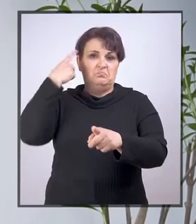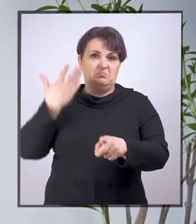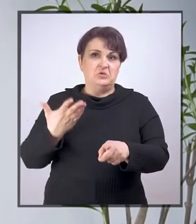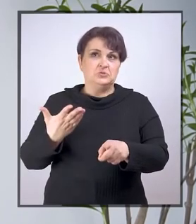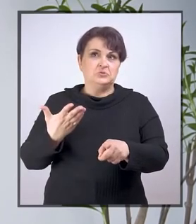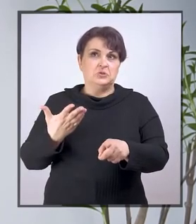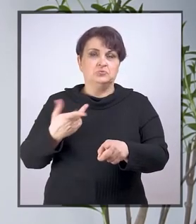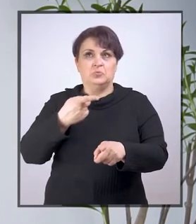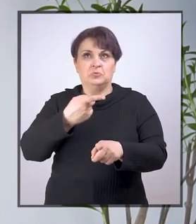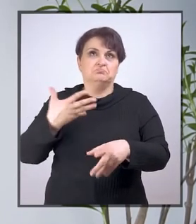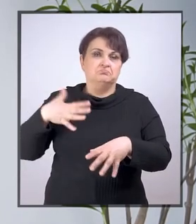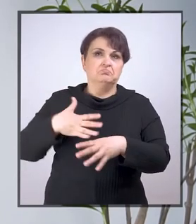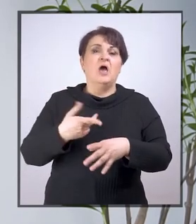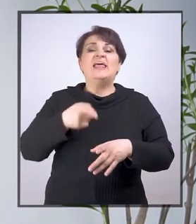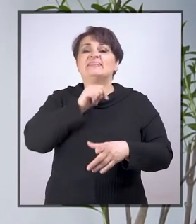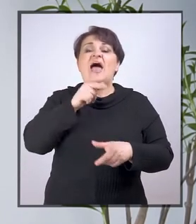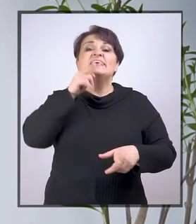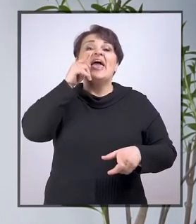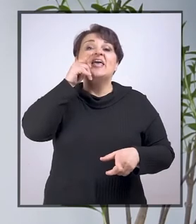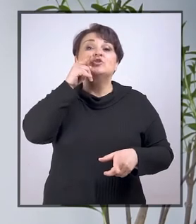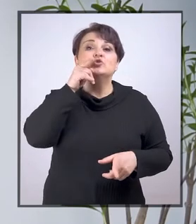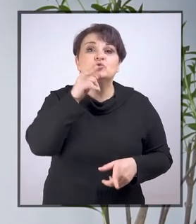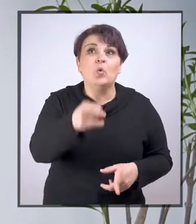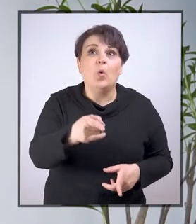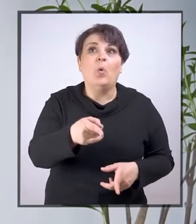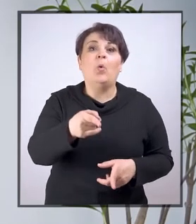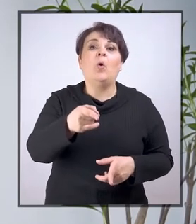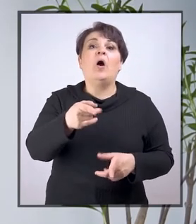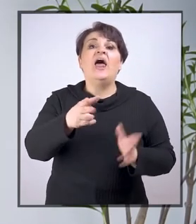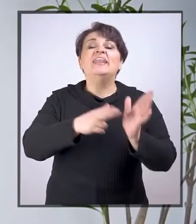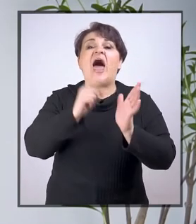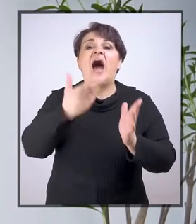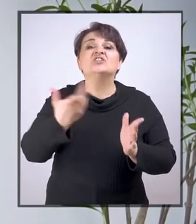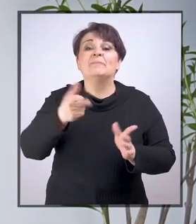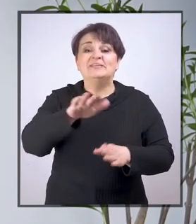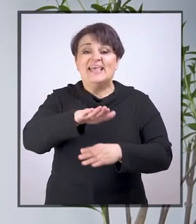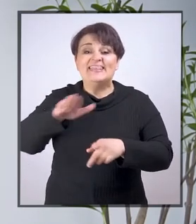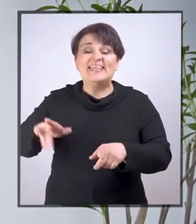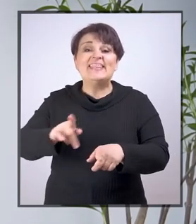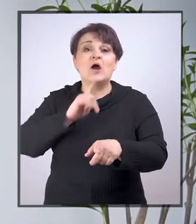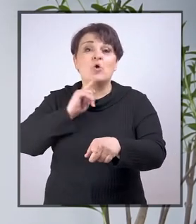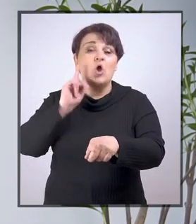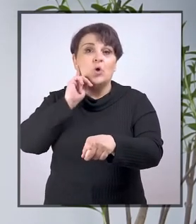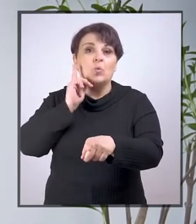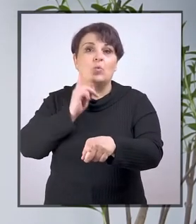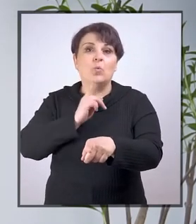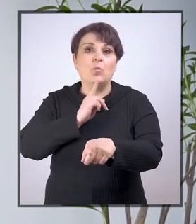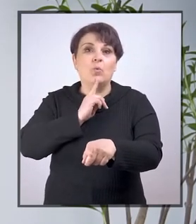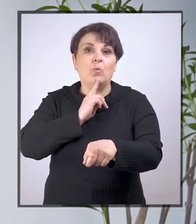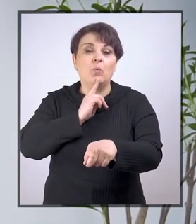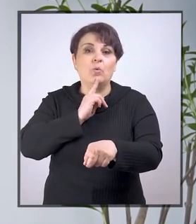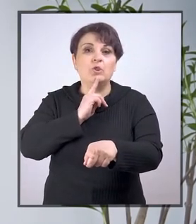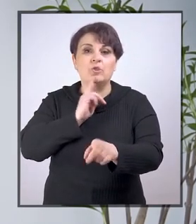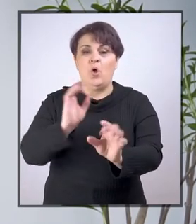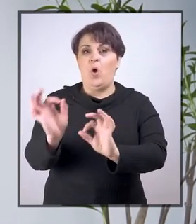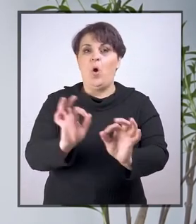Mislijeći, smatrajući da je to način na koji će se djetetu koje je gluho